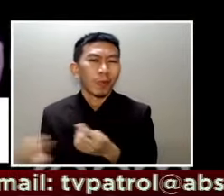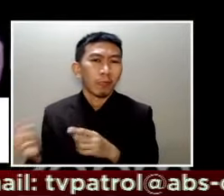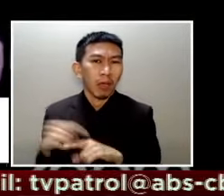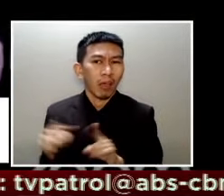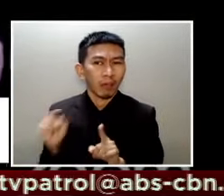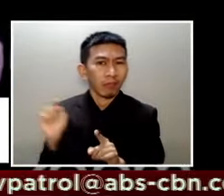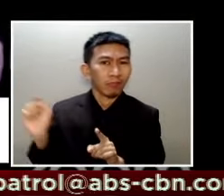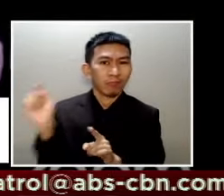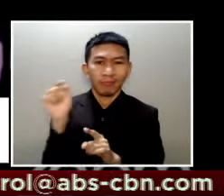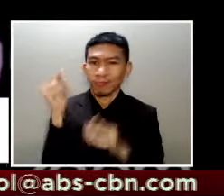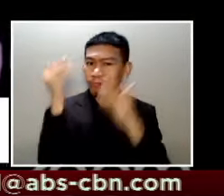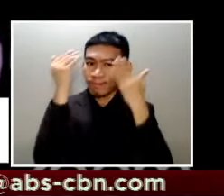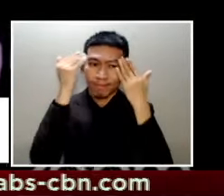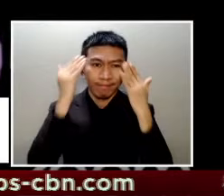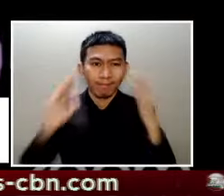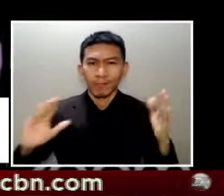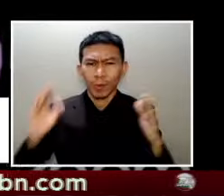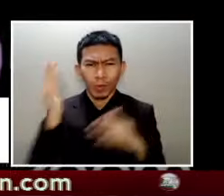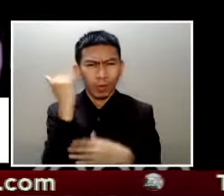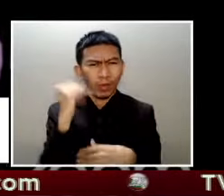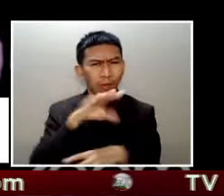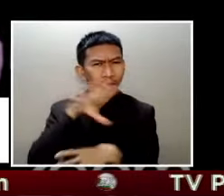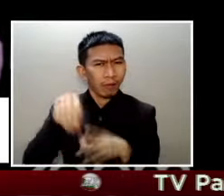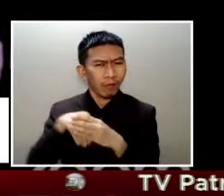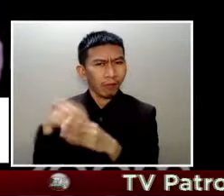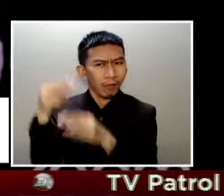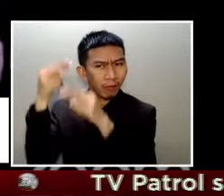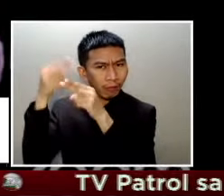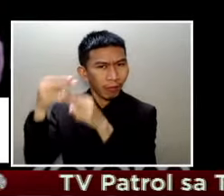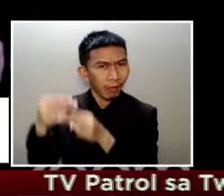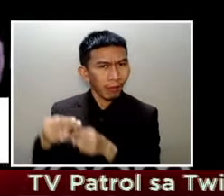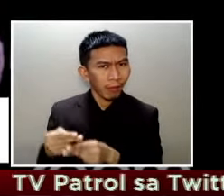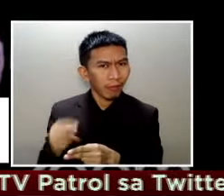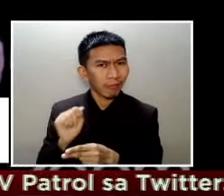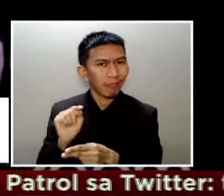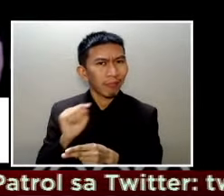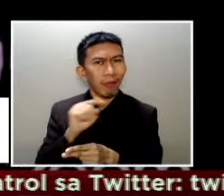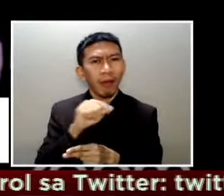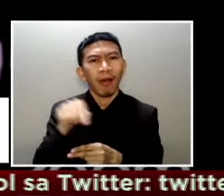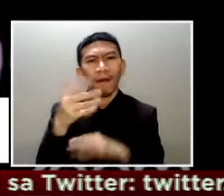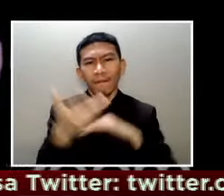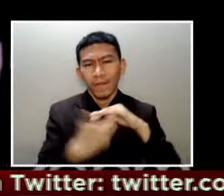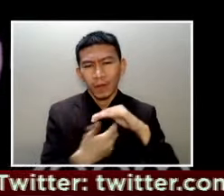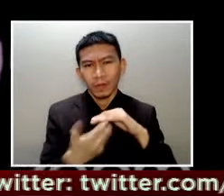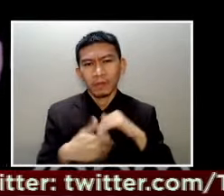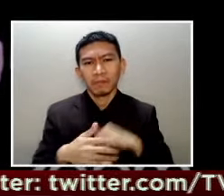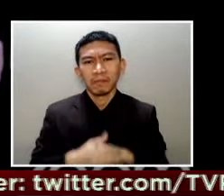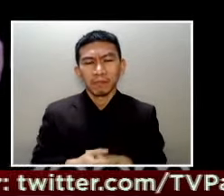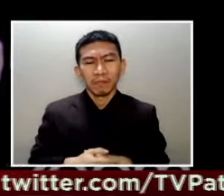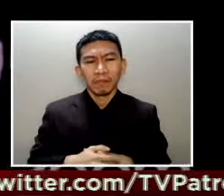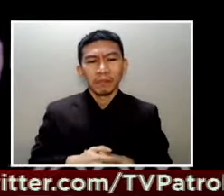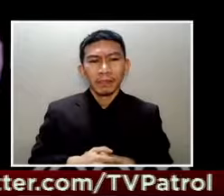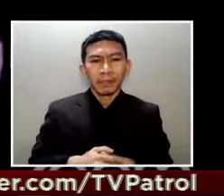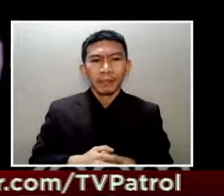basihan sa pagkakasama sa listahan ng kanilang mga kliyente Mike Navallo ABS-CBN News